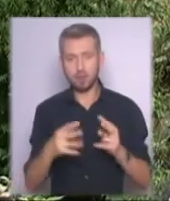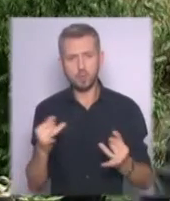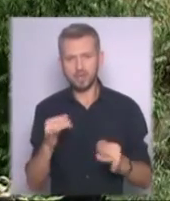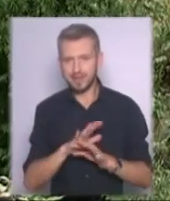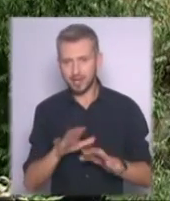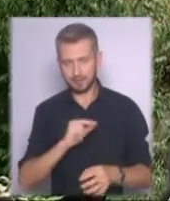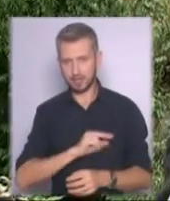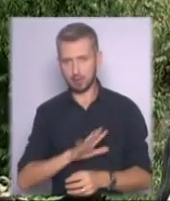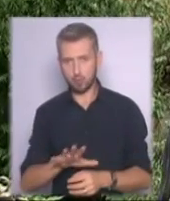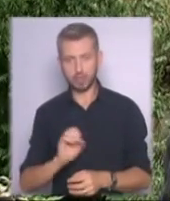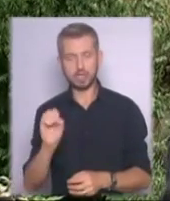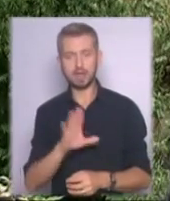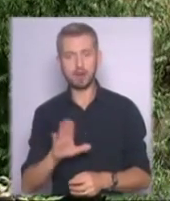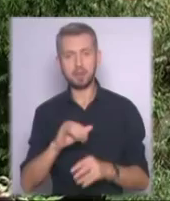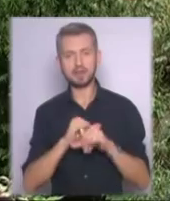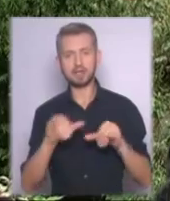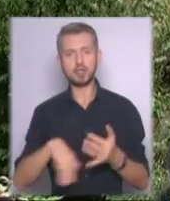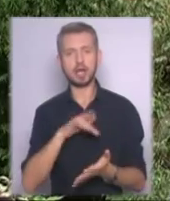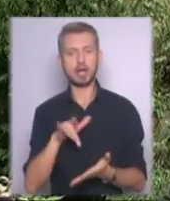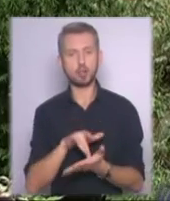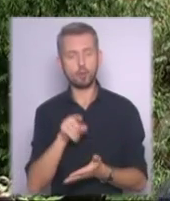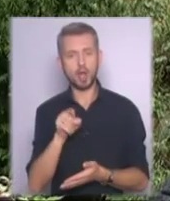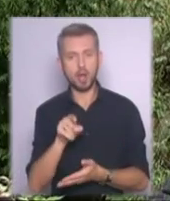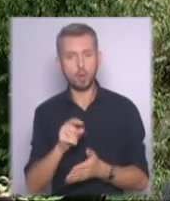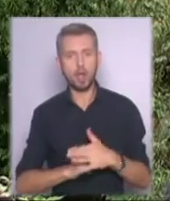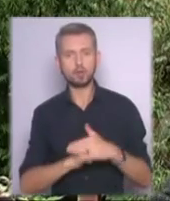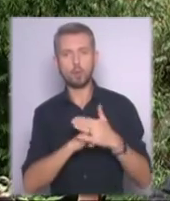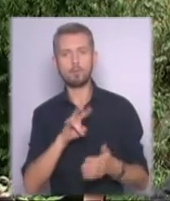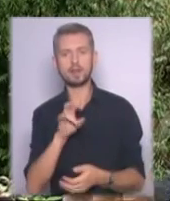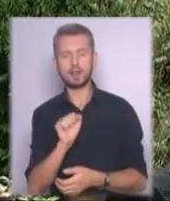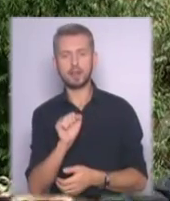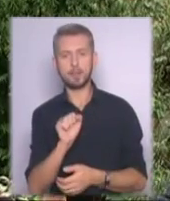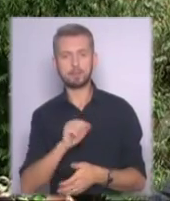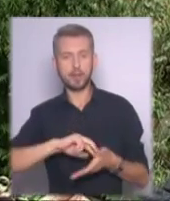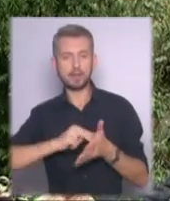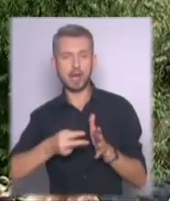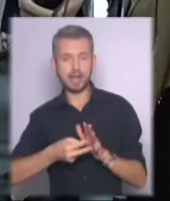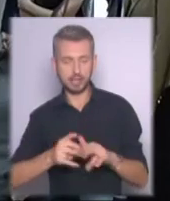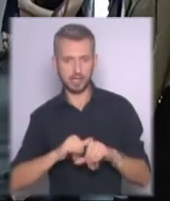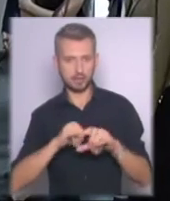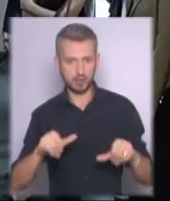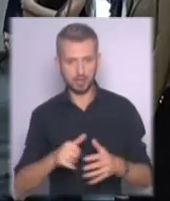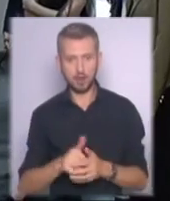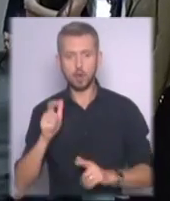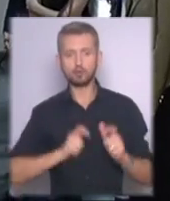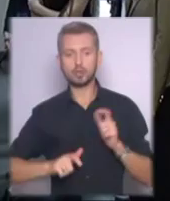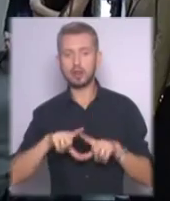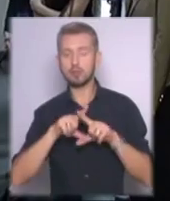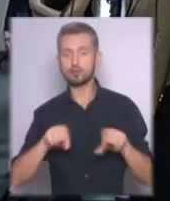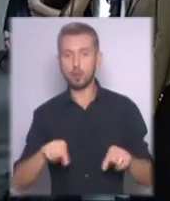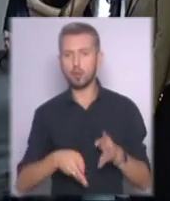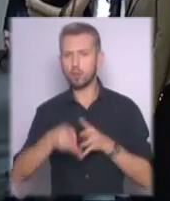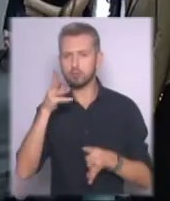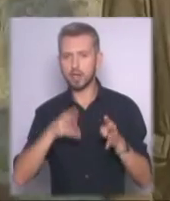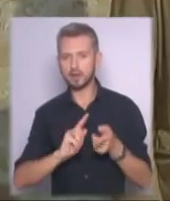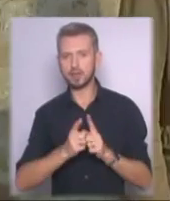працює. Європейське розвиття міста, воно основується на стратегії розвитку. Студентами школи урбаністики стали